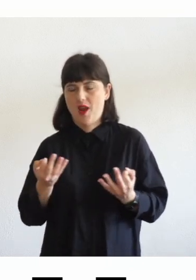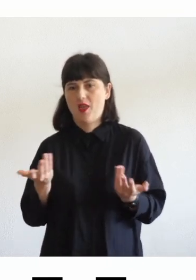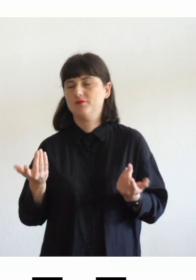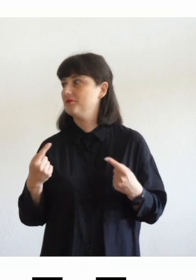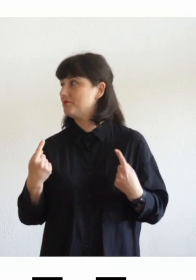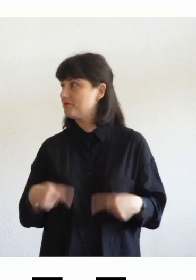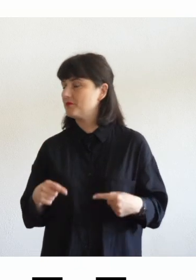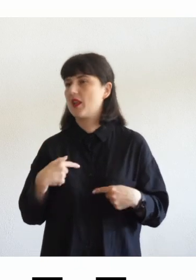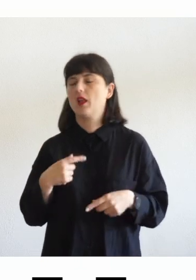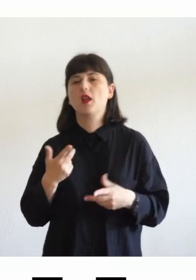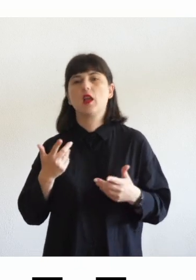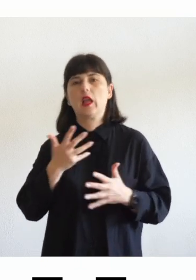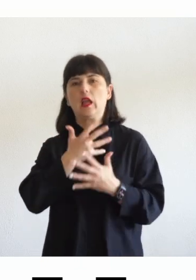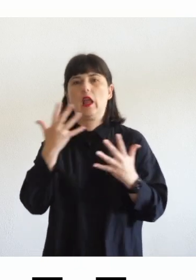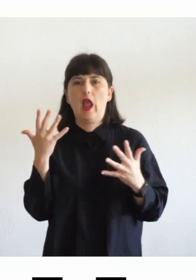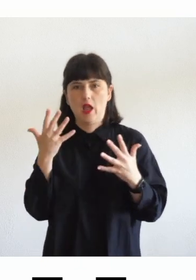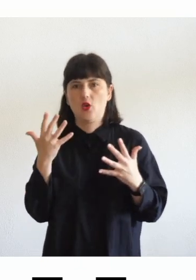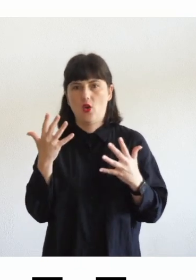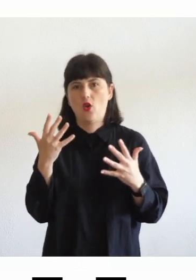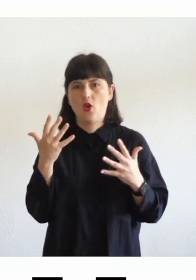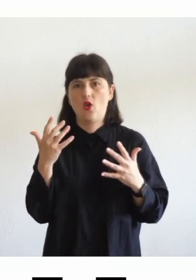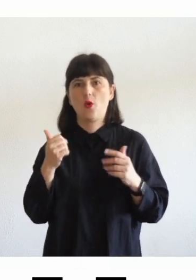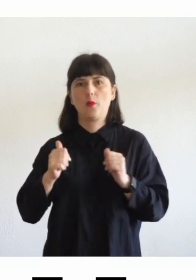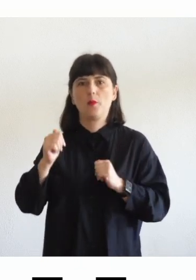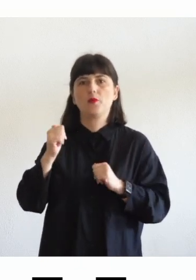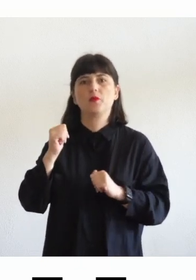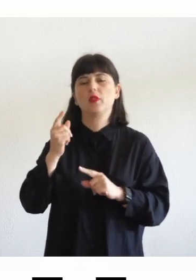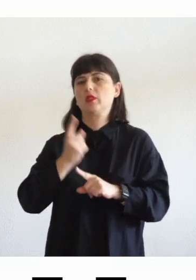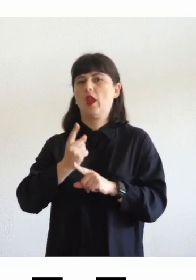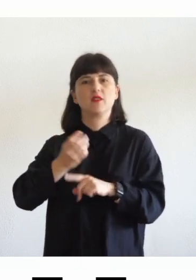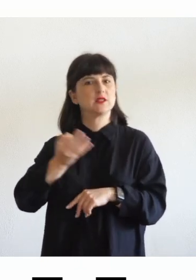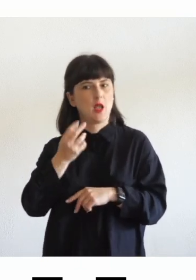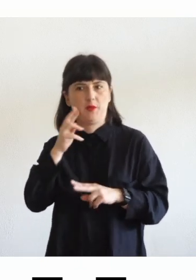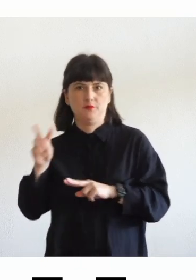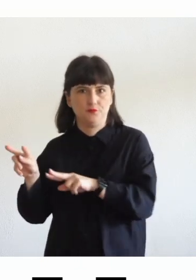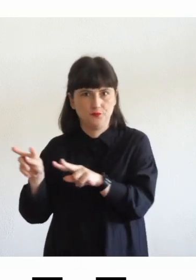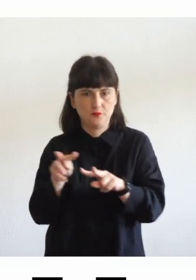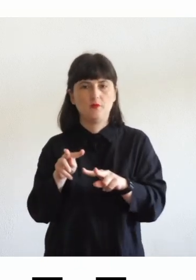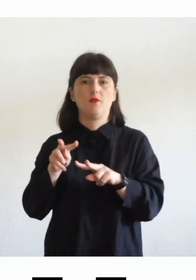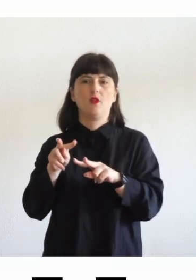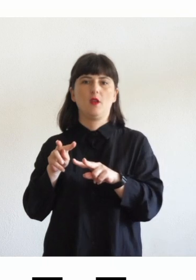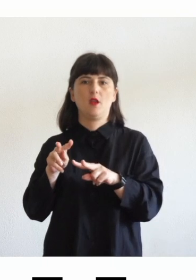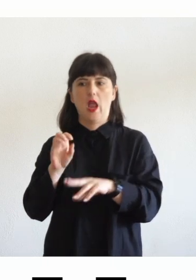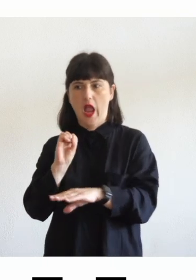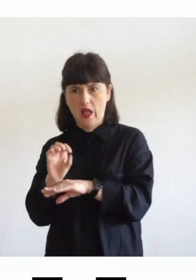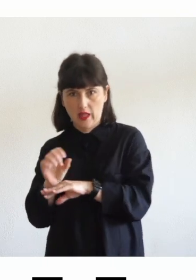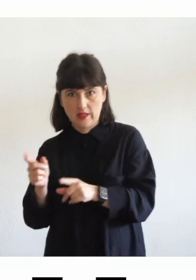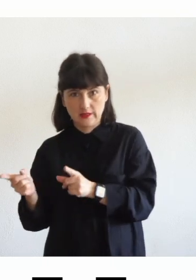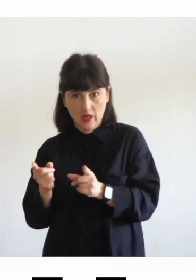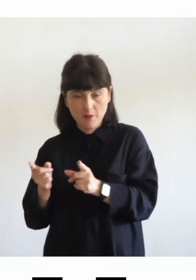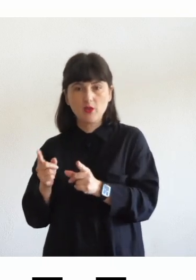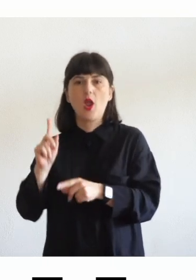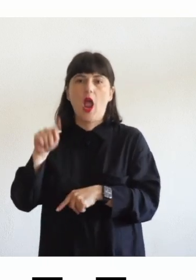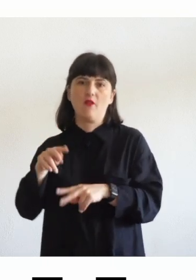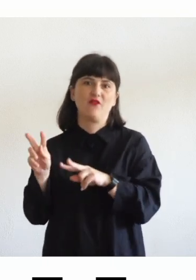questo ci deve essere sempre una supervisione un accompagnamento che va appunto sia nell'addestramento ma sia